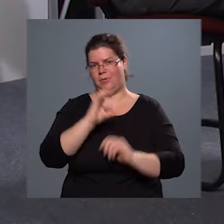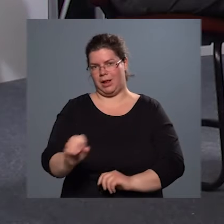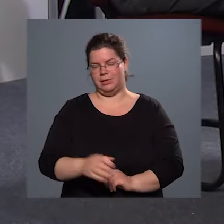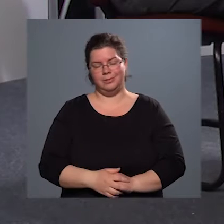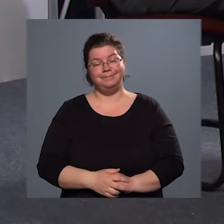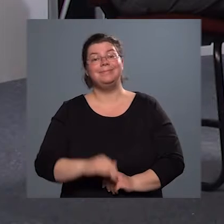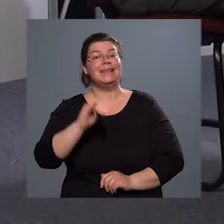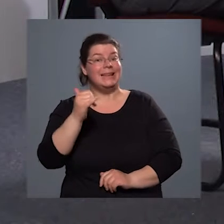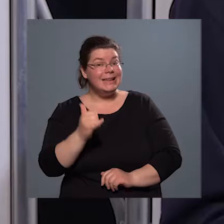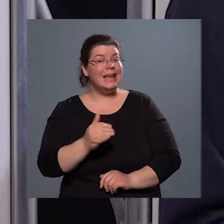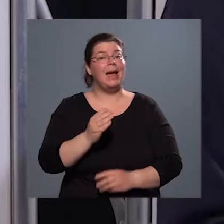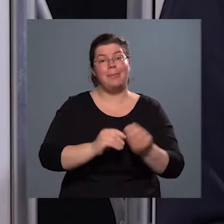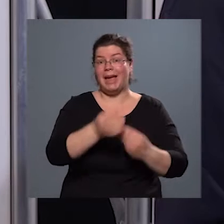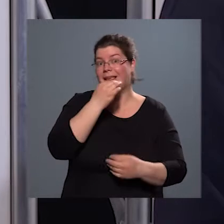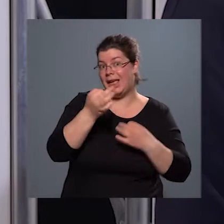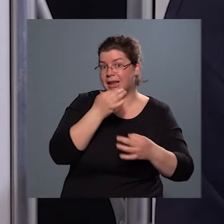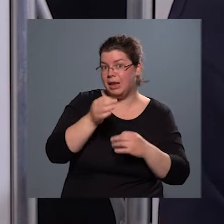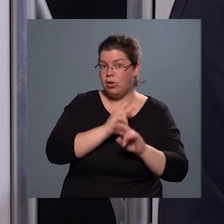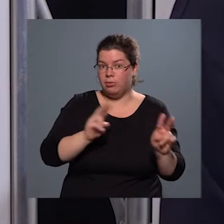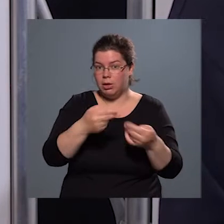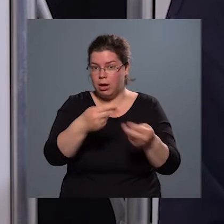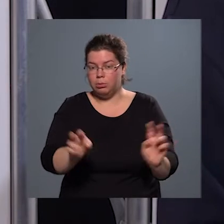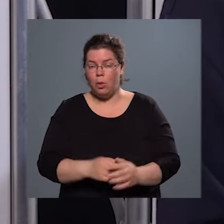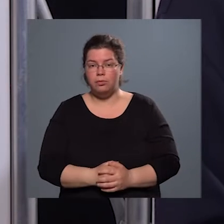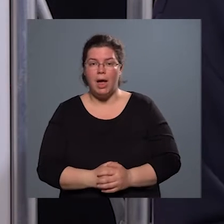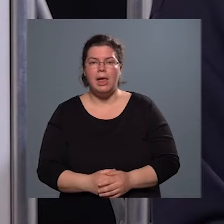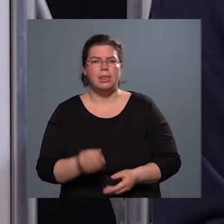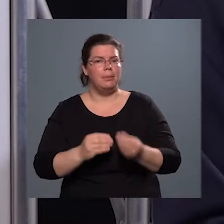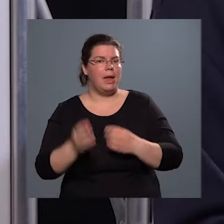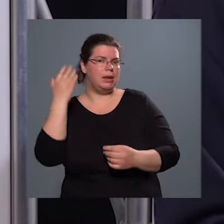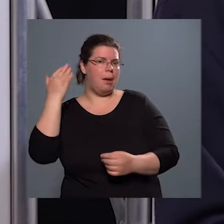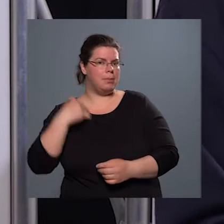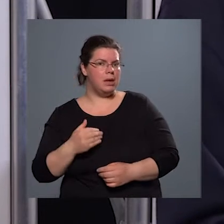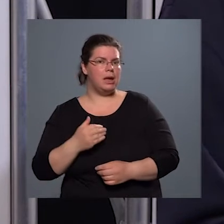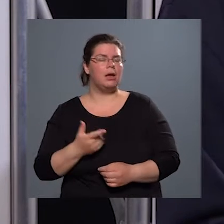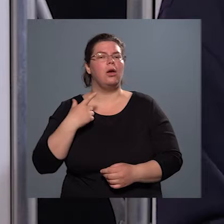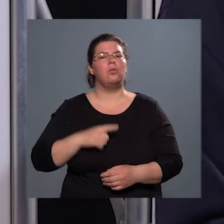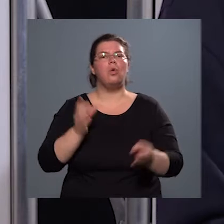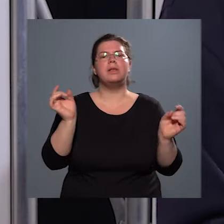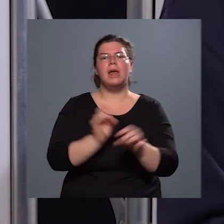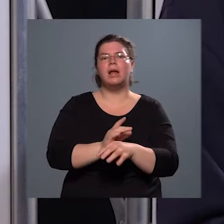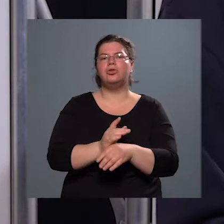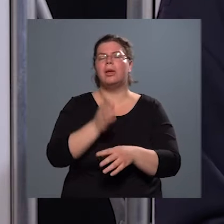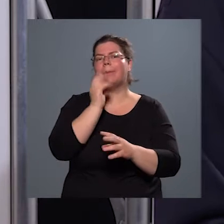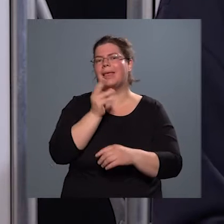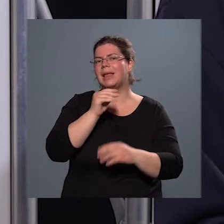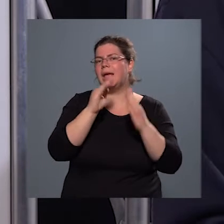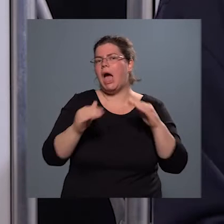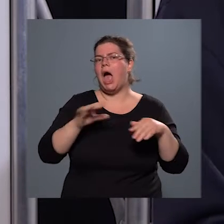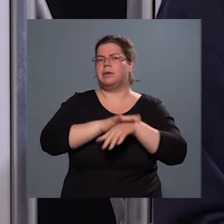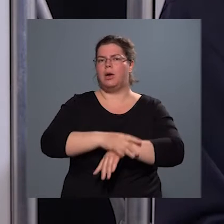Hát igen, egyébként meg kérdések vannak gondolom bőven, hiszen nemrég volt szerencsém beszélni egy házi orvossal, aki